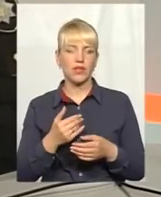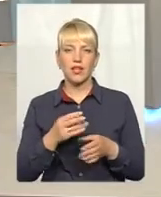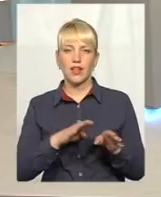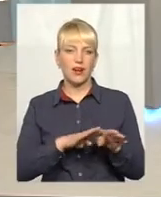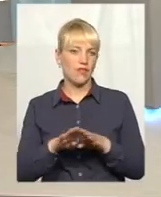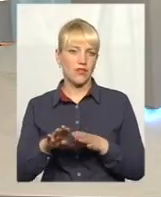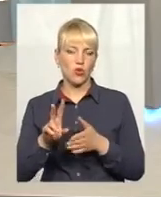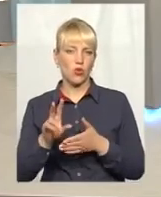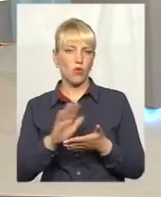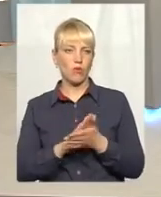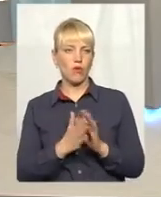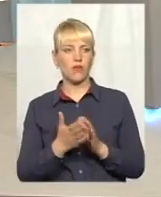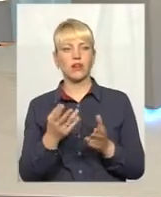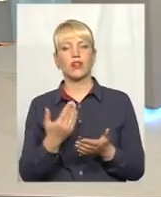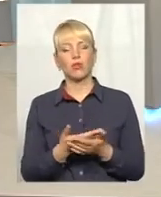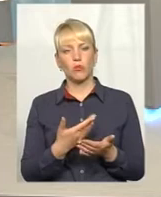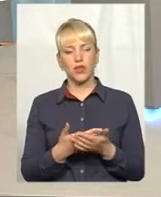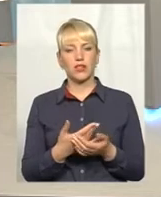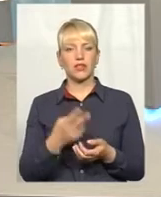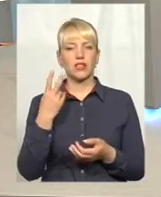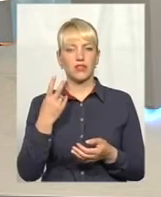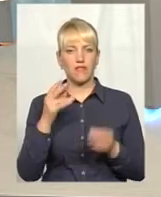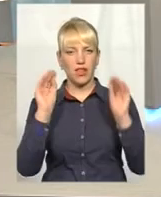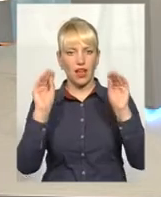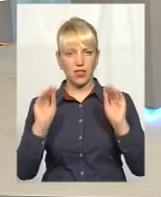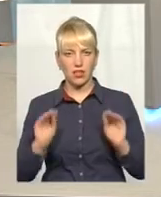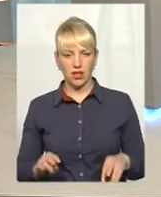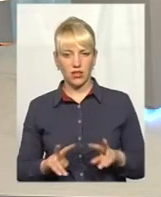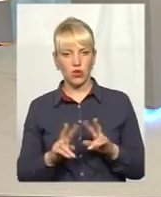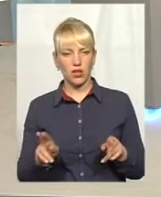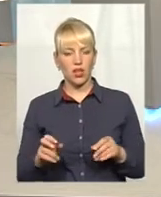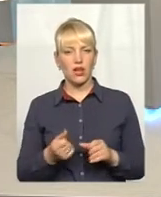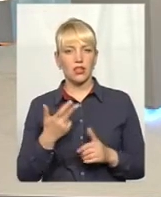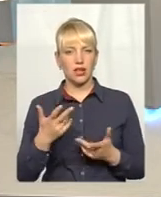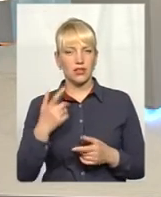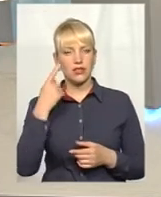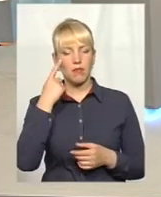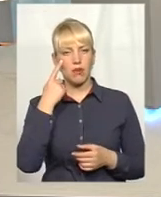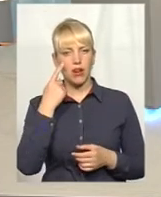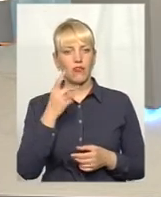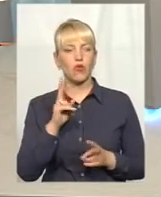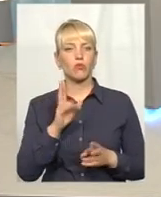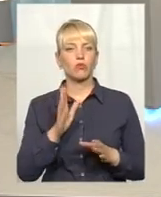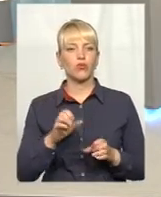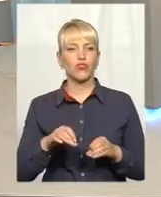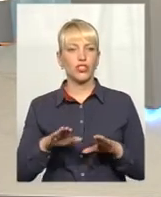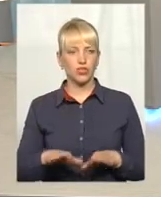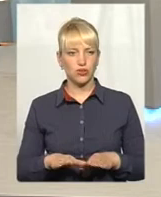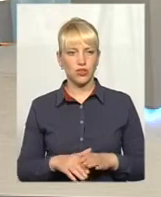а, до прикладу, дві анкети, однакова кількість балів. Чи це вже вирішитиме лише